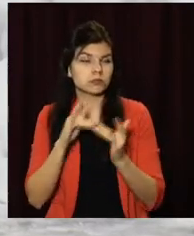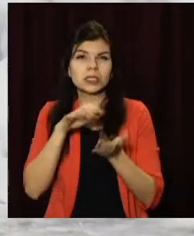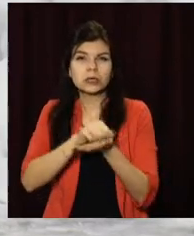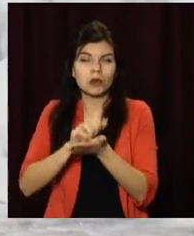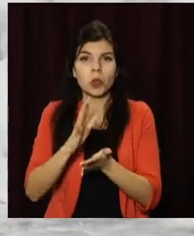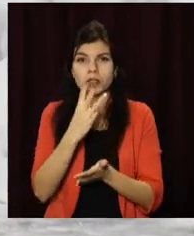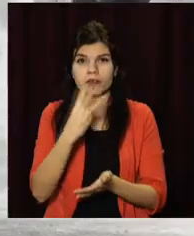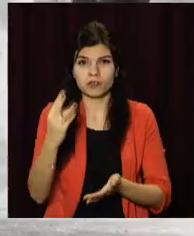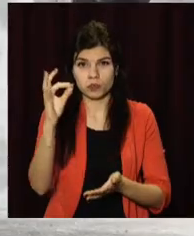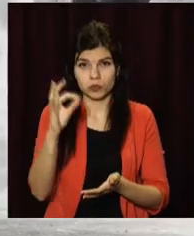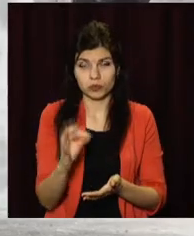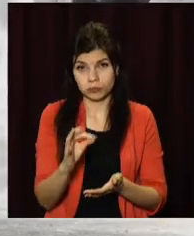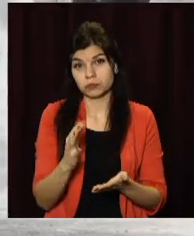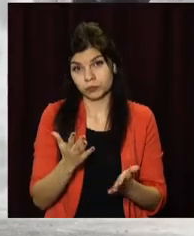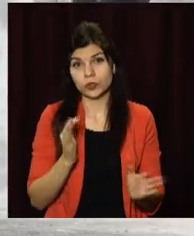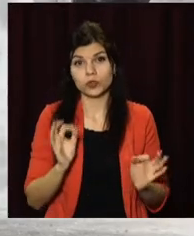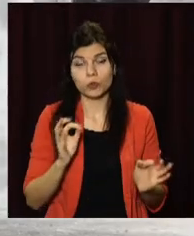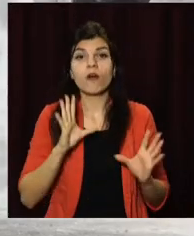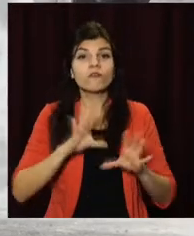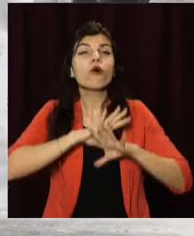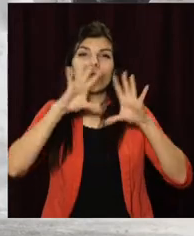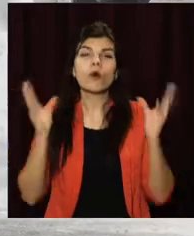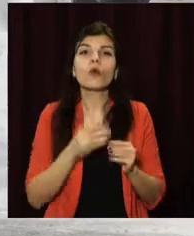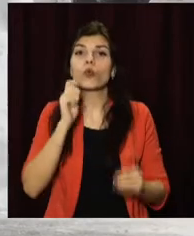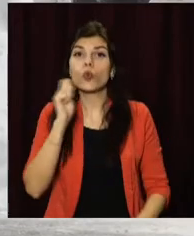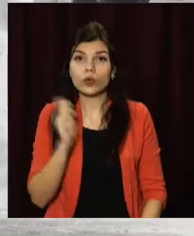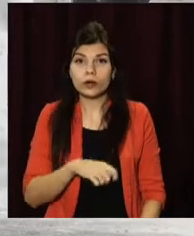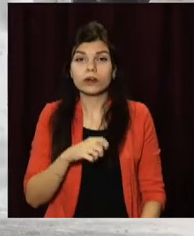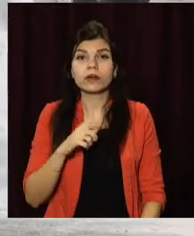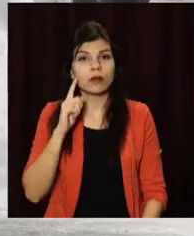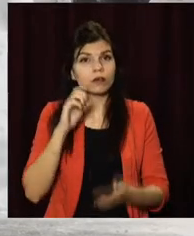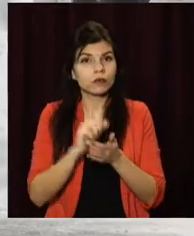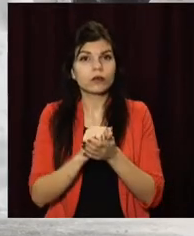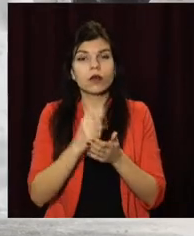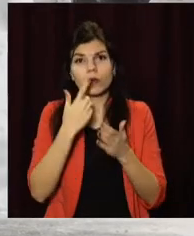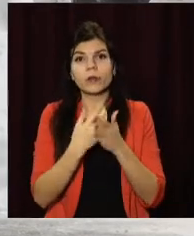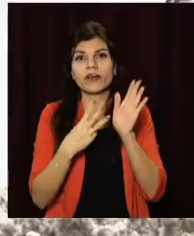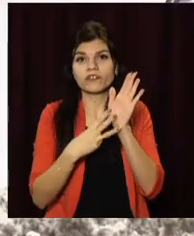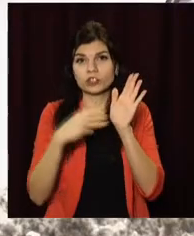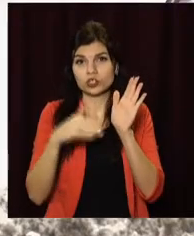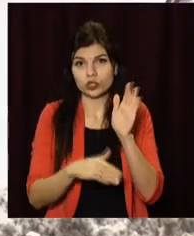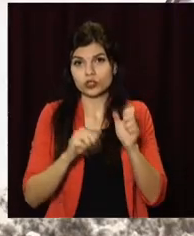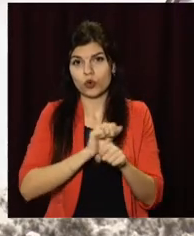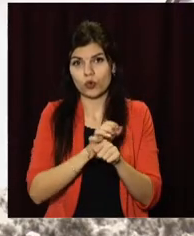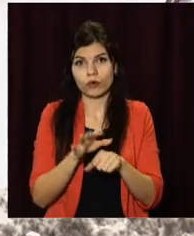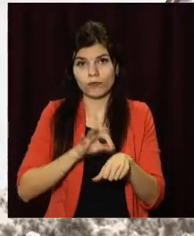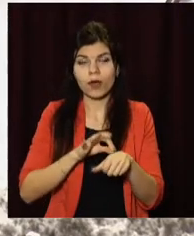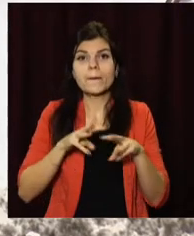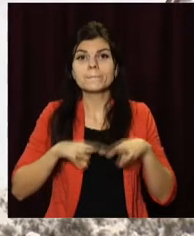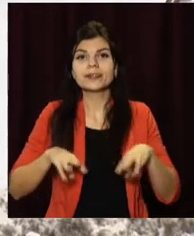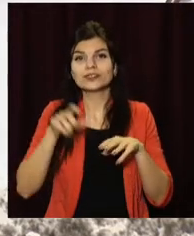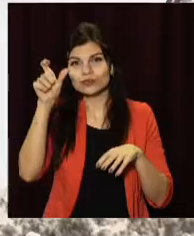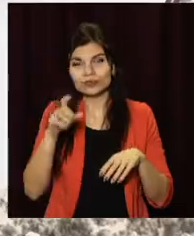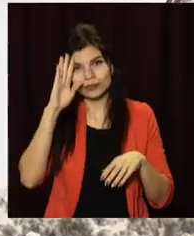ковідних ліжок. Загалом в Україні за попередню добу діагностували хворобу у понад 8 тисяч людей, міністр охорони здоров'я